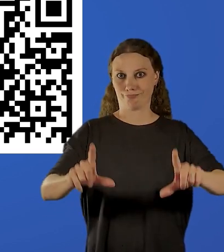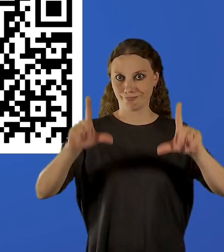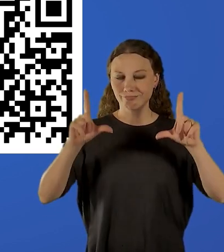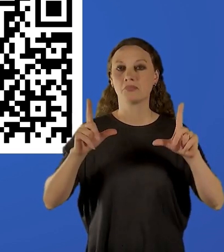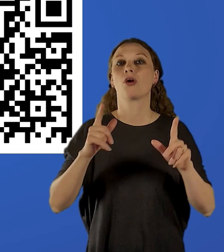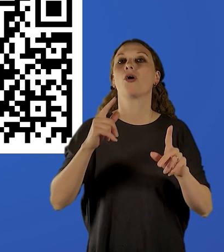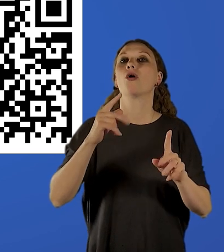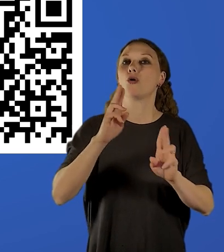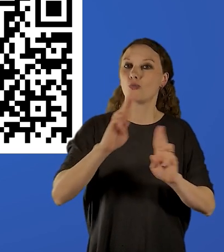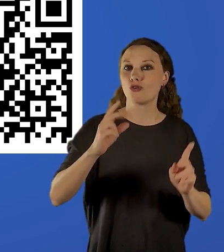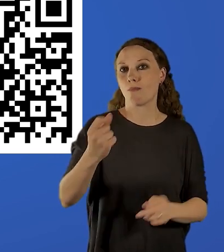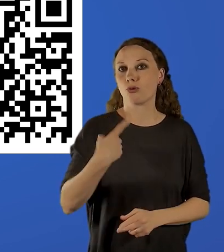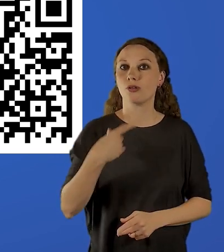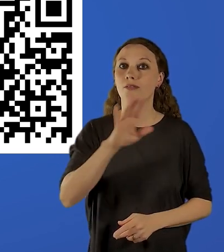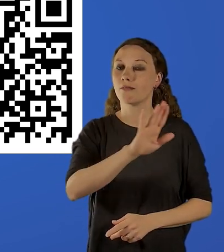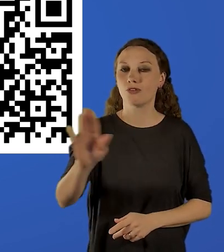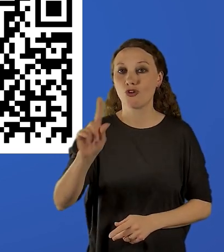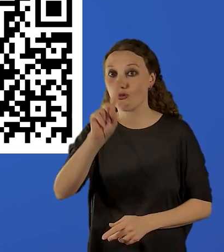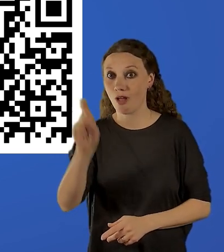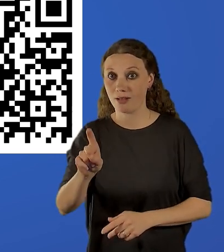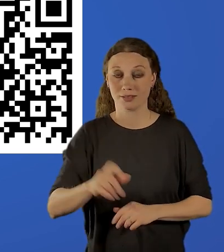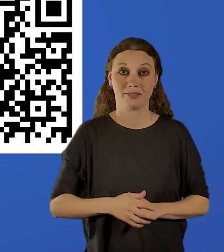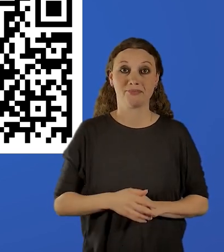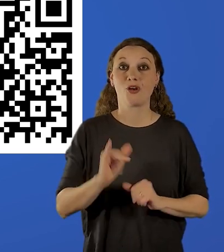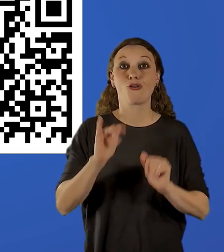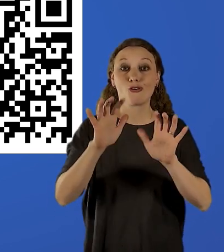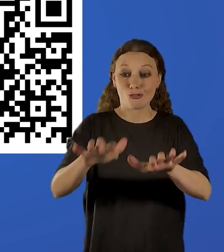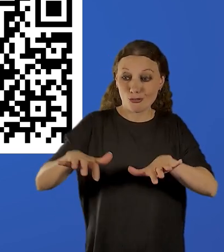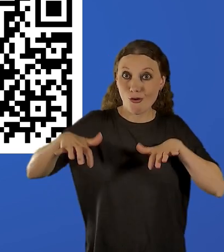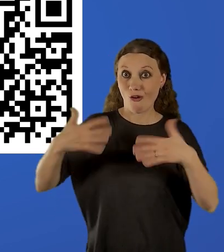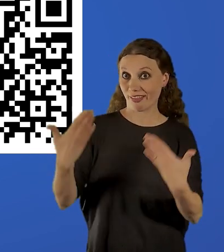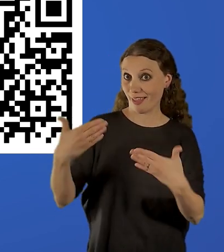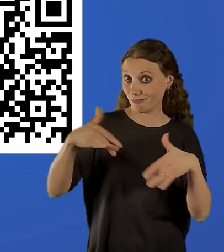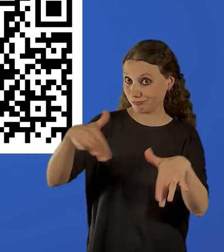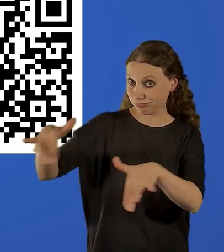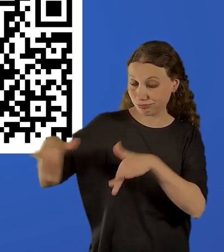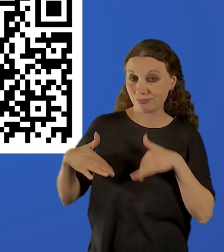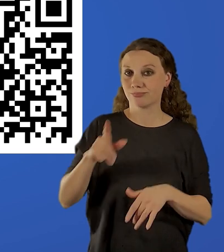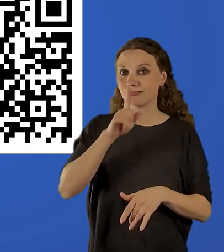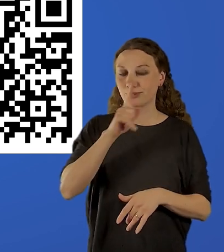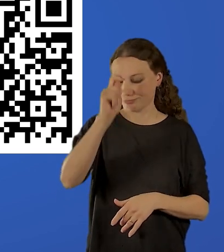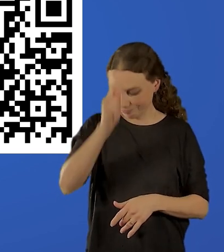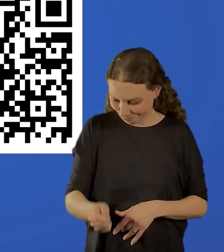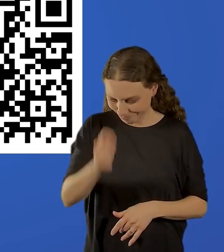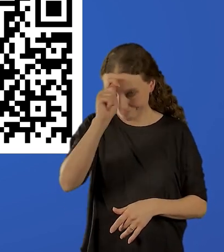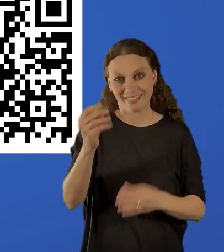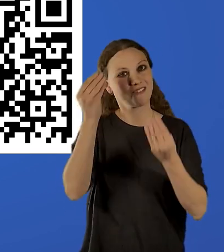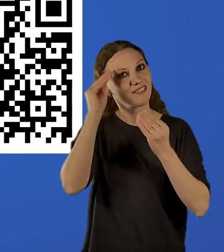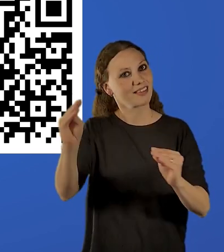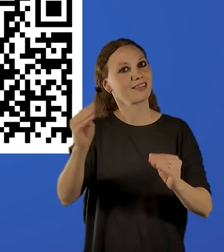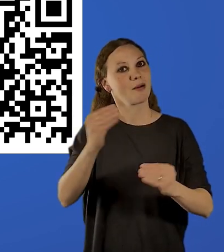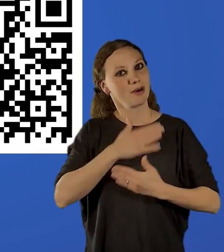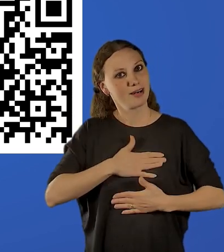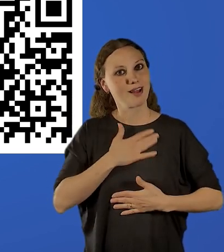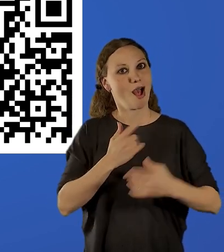napsat váš dotaz vy, kteří jste tady s námi, tak vás samozřejmě vítám dvojnásob, protože jste sem vážili cestu a vy můžete zvednout ruku,